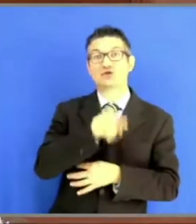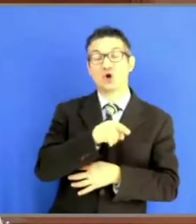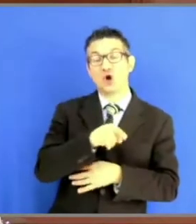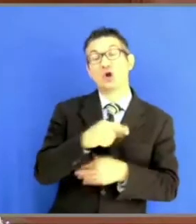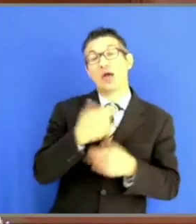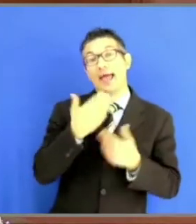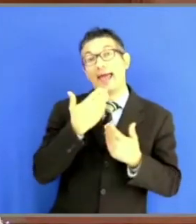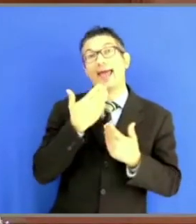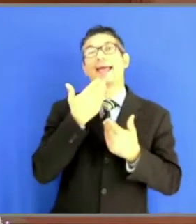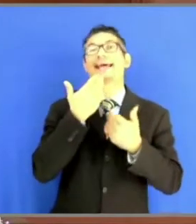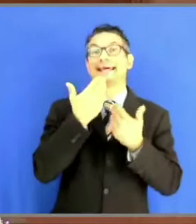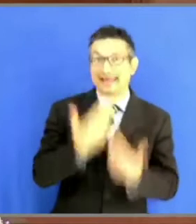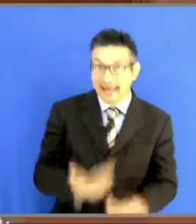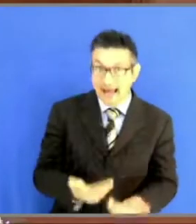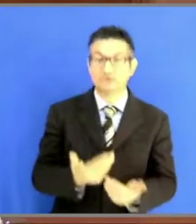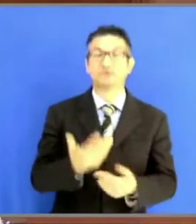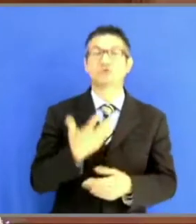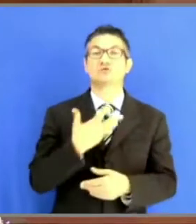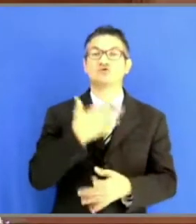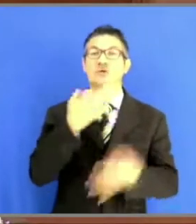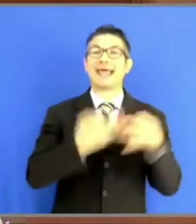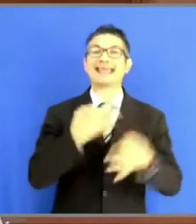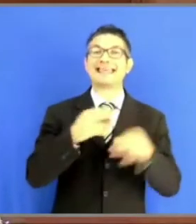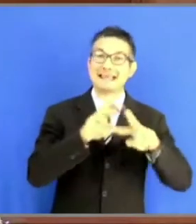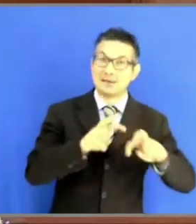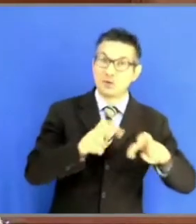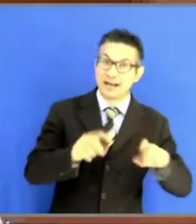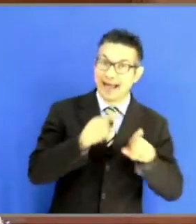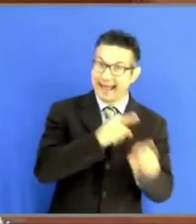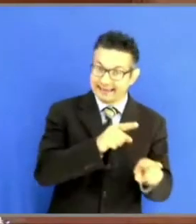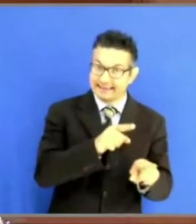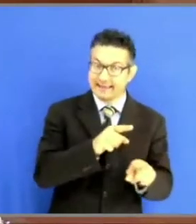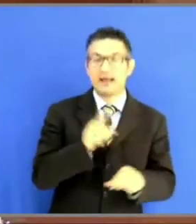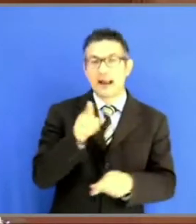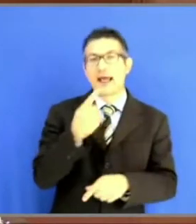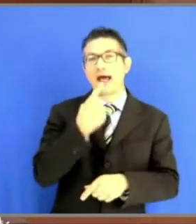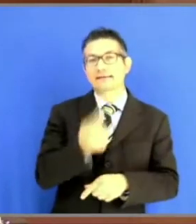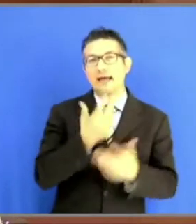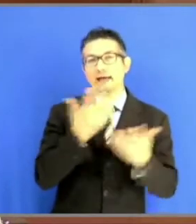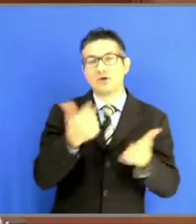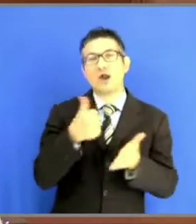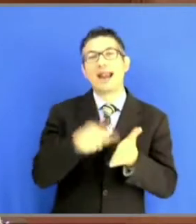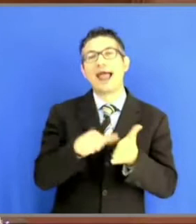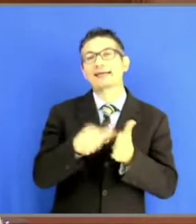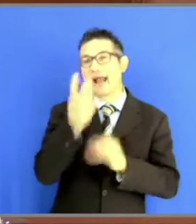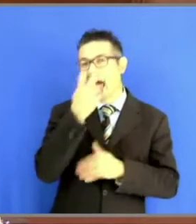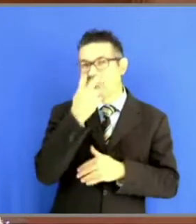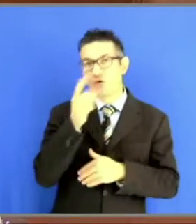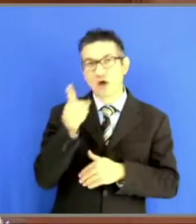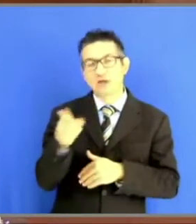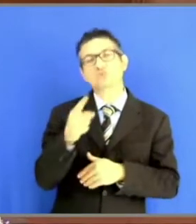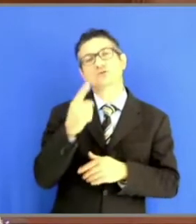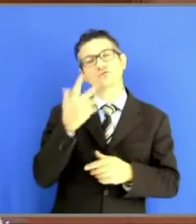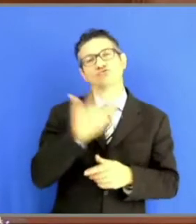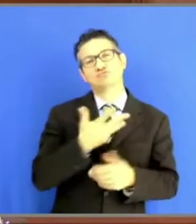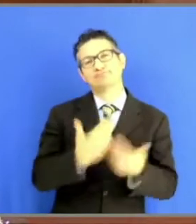le organi inquirenti stanno indagando, come lei ha detto parlandomi di una lettera dell'Avvocato, se ne stanno occupando, oltre